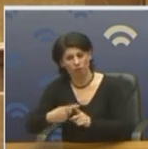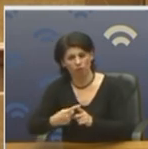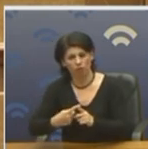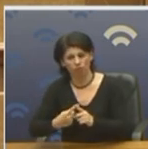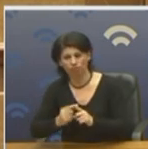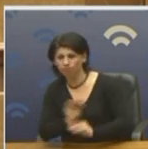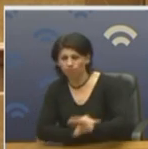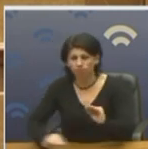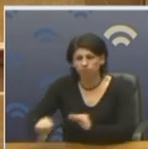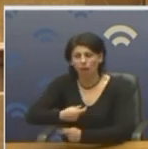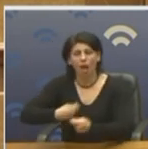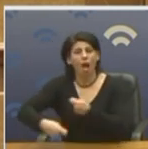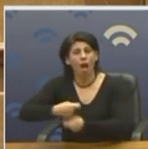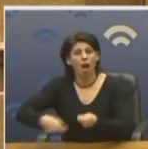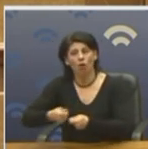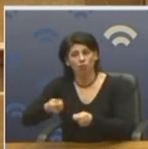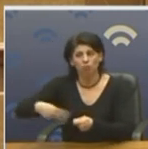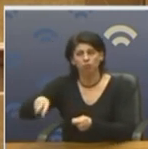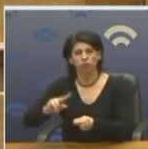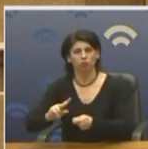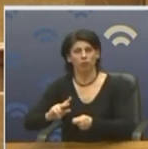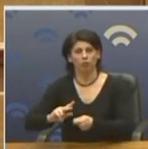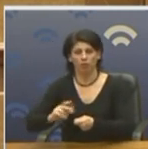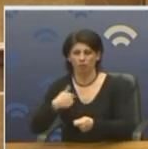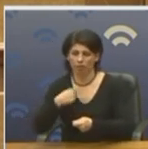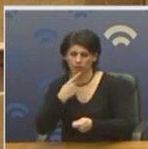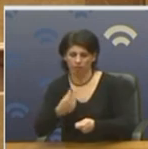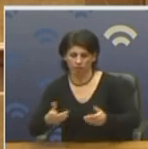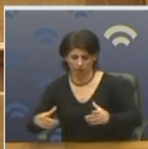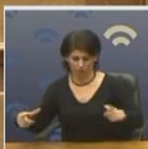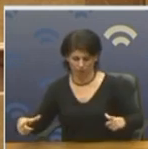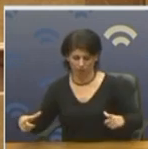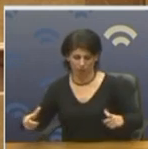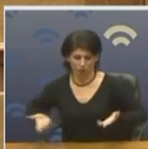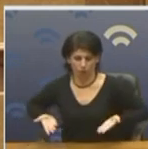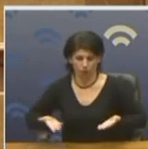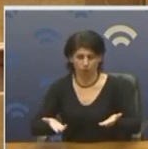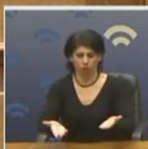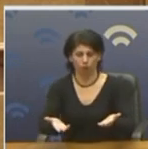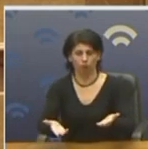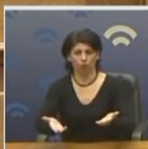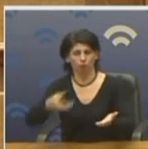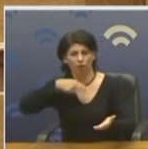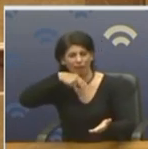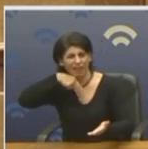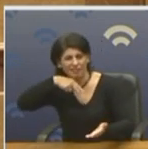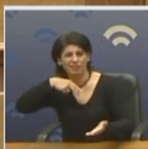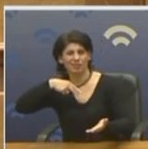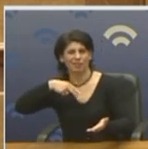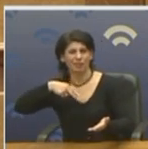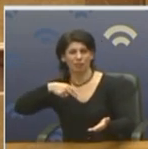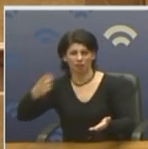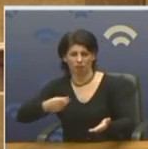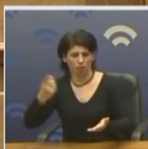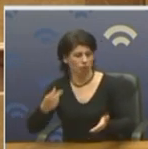λέω. Τι πιο απλό από αυτό. Και τώρα εντάξει θα ψήσω το αρνί μου στο φούρνο. Θα κάνω το κατσικάκι μου στο στεωστή ύπαδο. Λέμε σοβαρές προτάσεις.